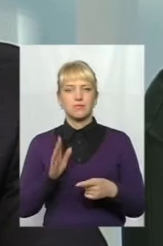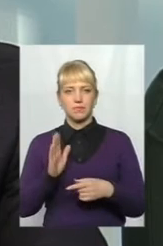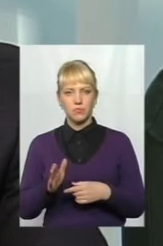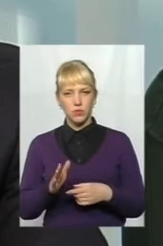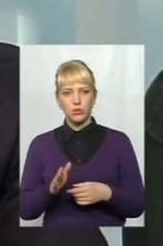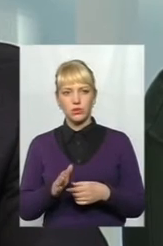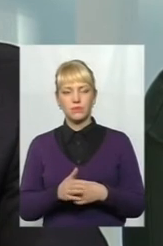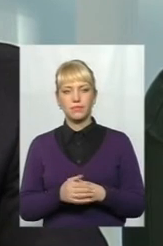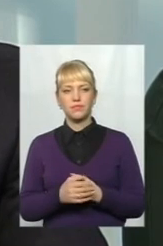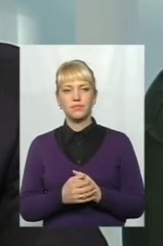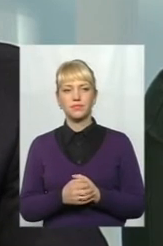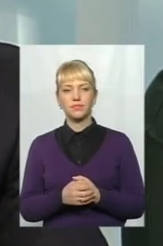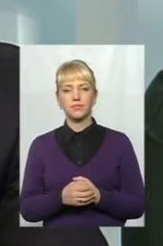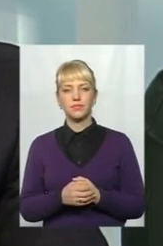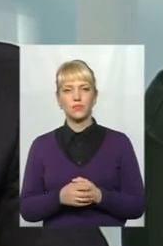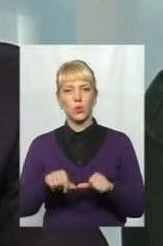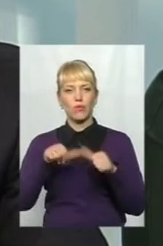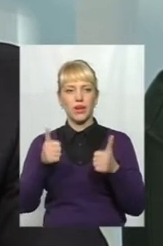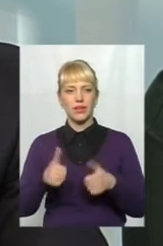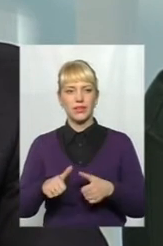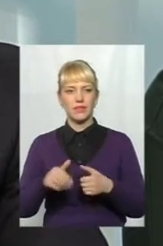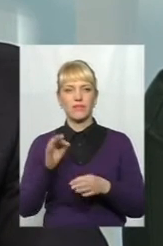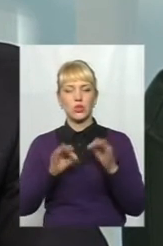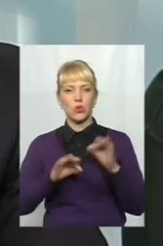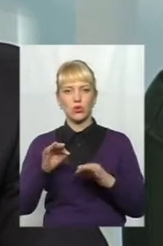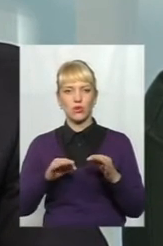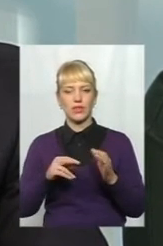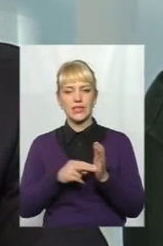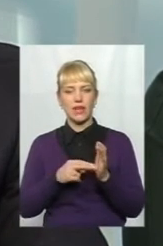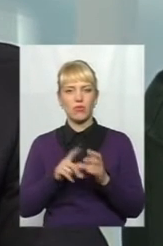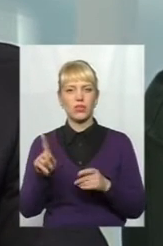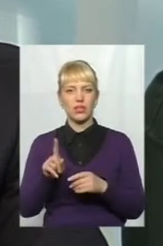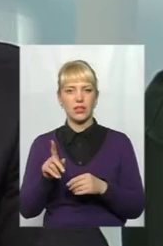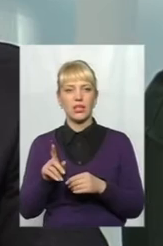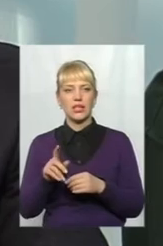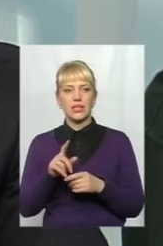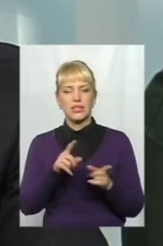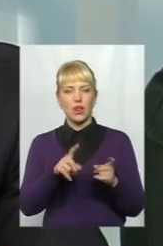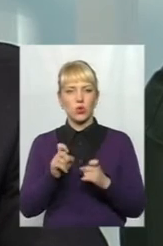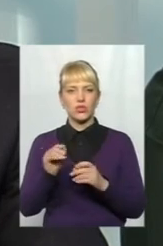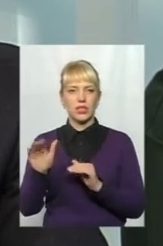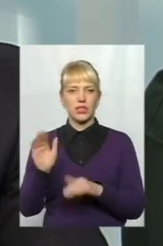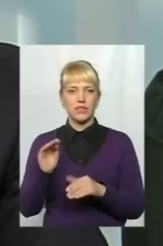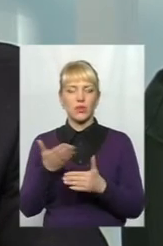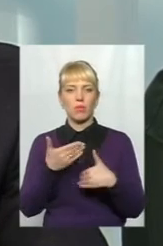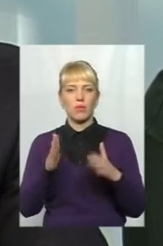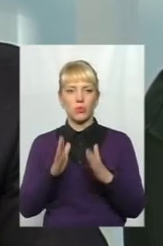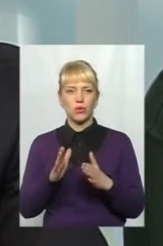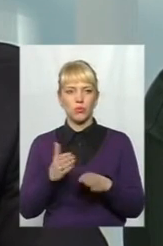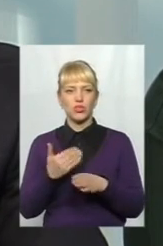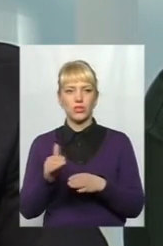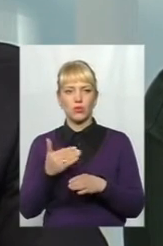вигляді відсоткових ставок, які вони з залученими кредитами, ми будемо